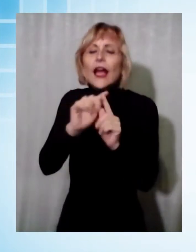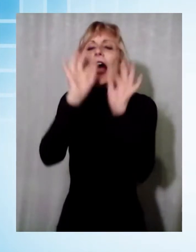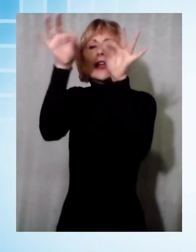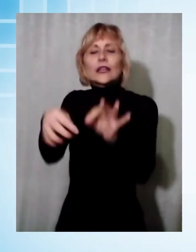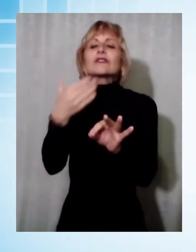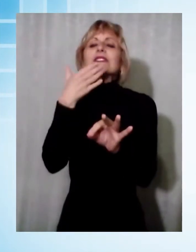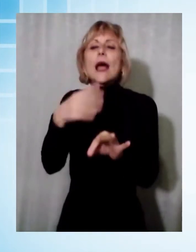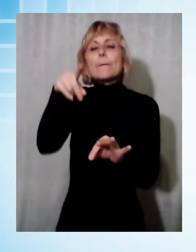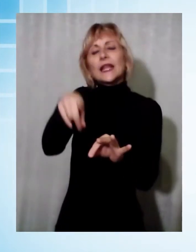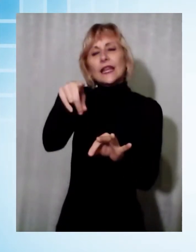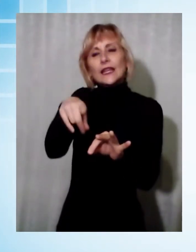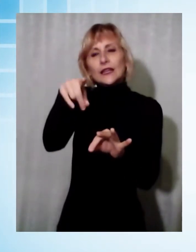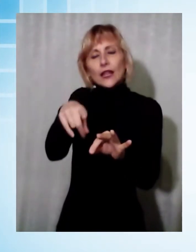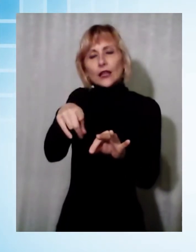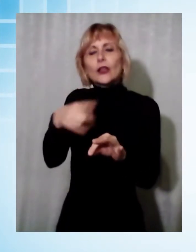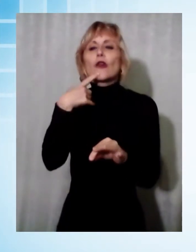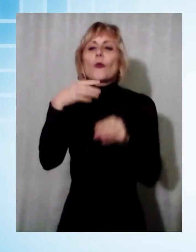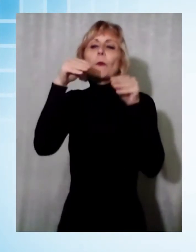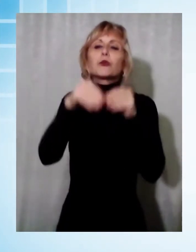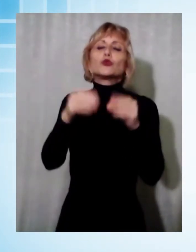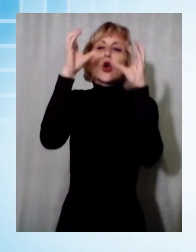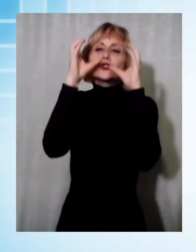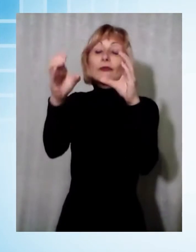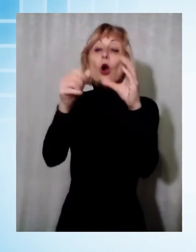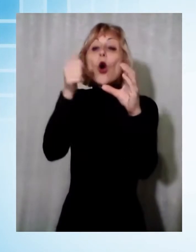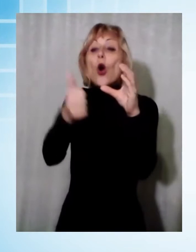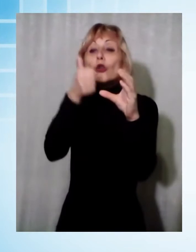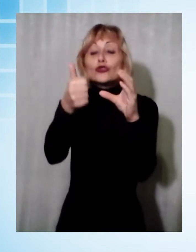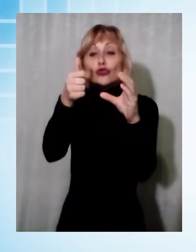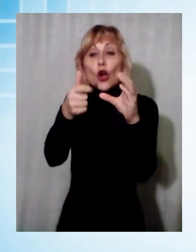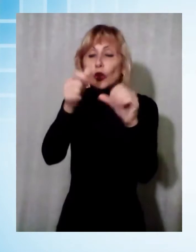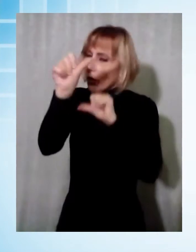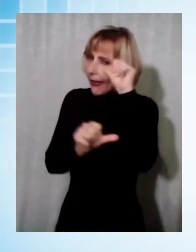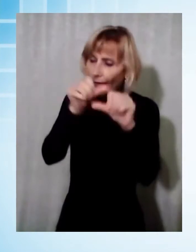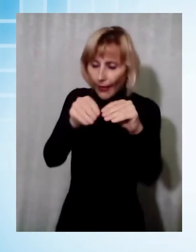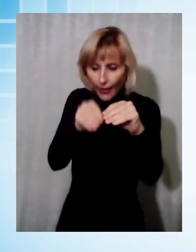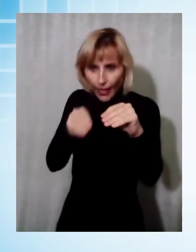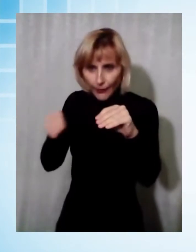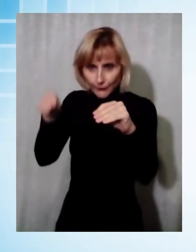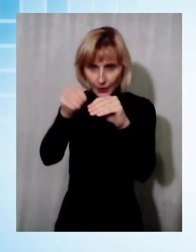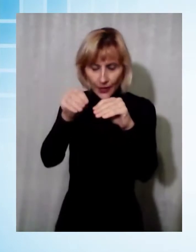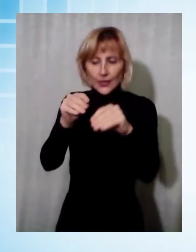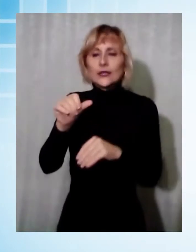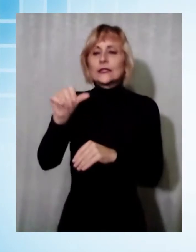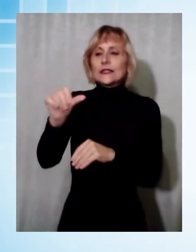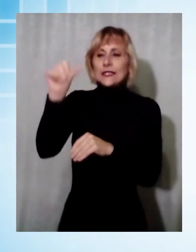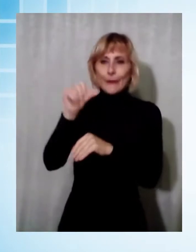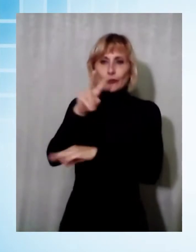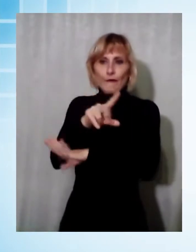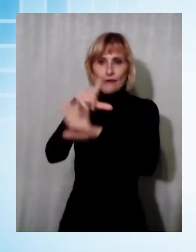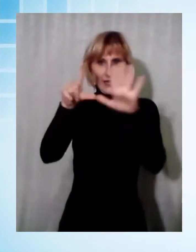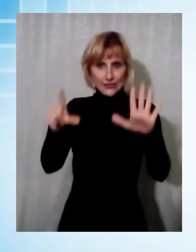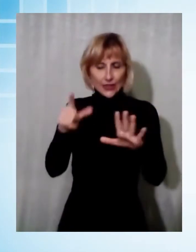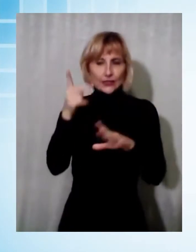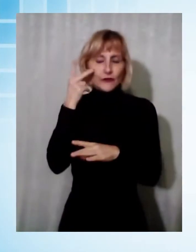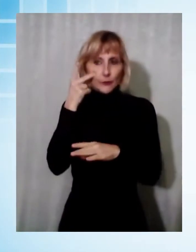chiaro, ogni giorno il punto di osservazione non è mai quello del giorno precedente. Sabato 27 febbraio lo spettacolo era visibile a pochi metri dalla